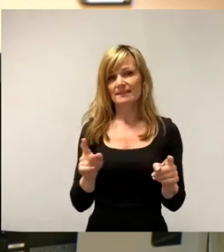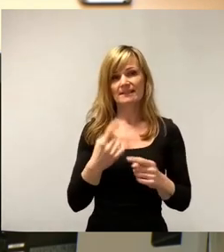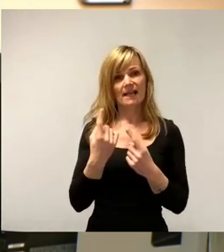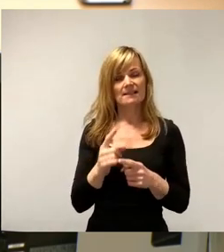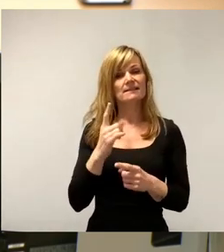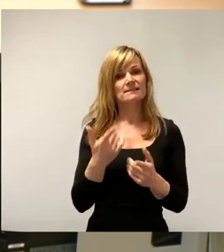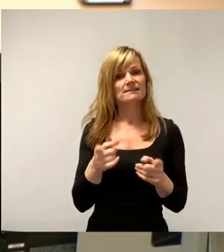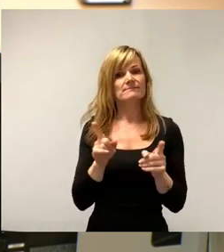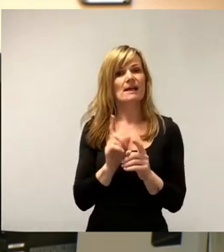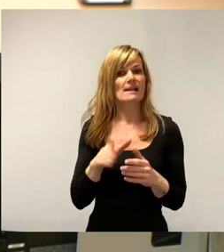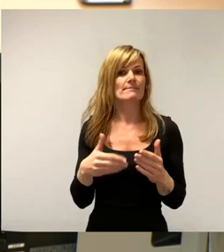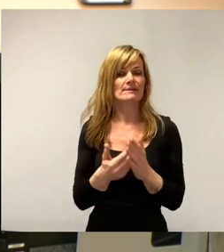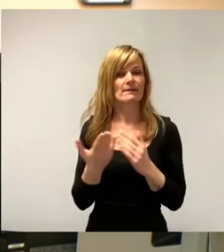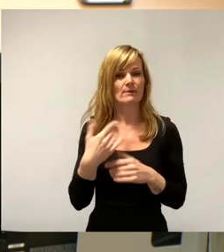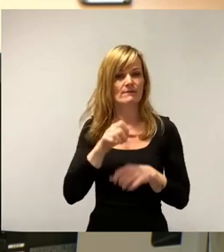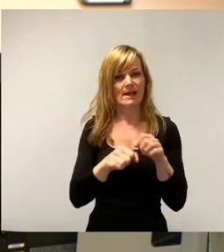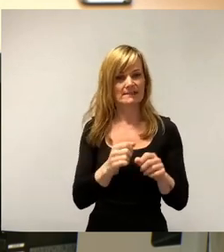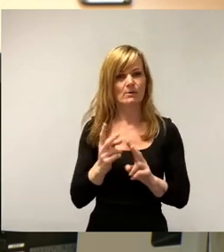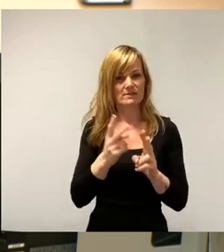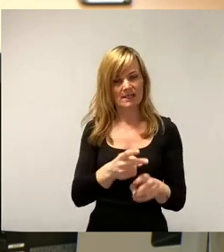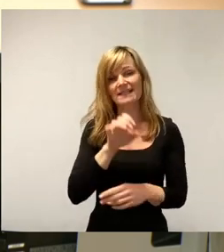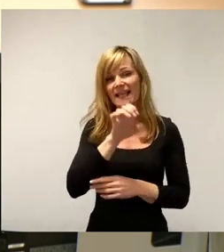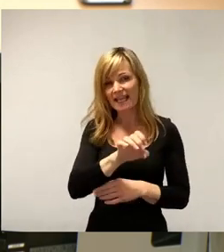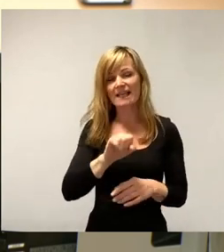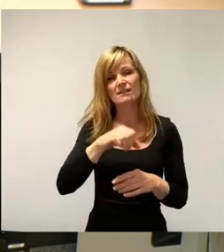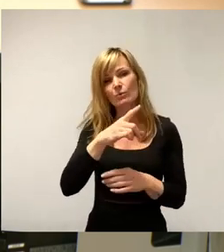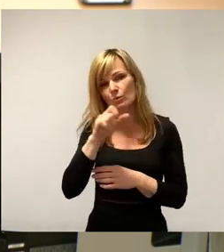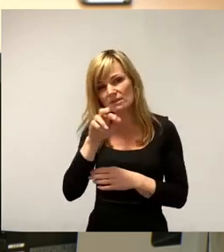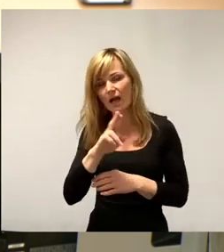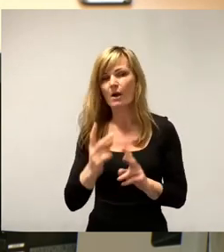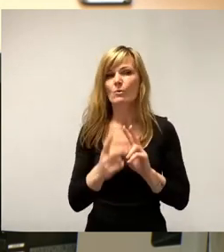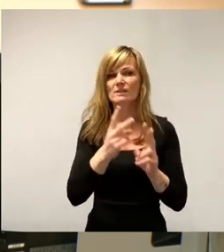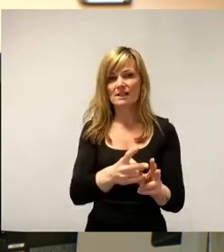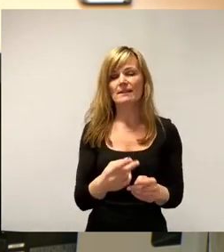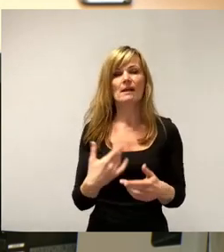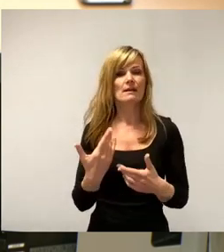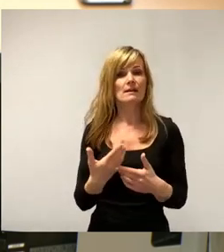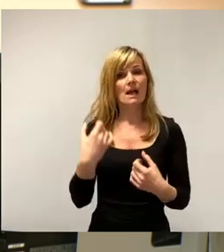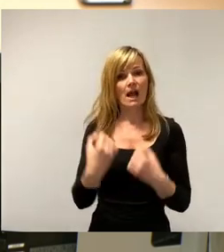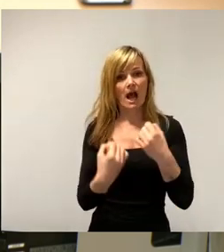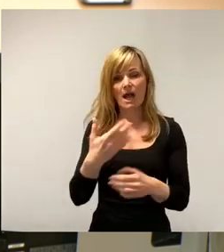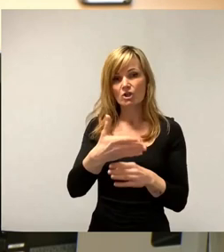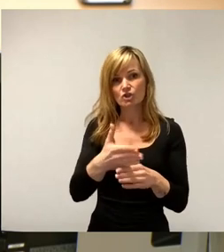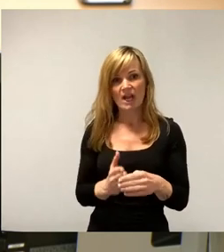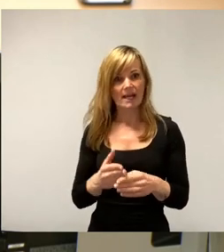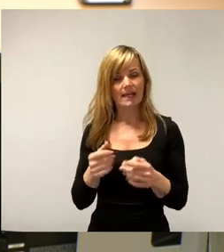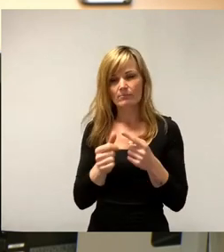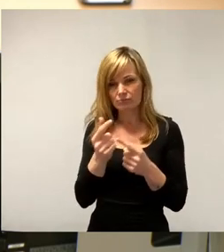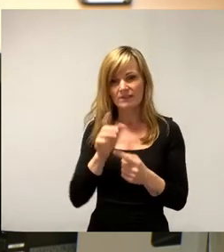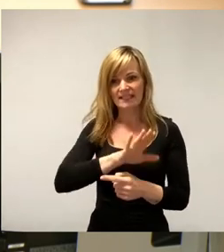Anbieter von Fahrradausleihen, E-Scooter-Ausleihen, Carsharing-Angeboten etc. ihre Produkte auf dieser Plattform